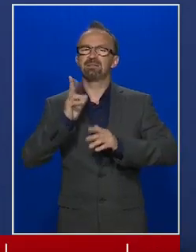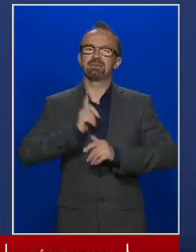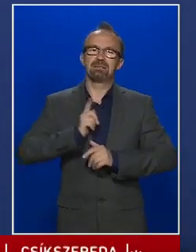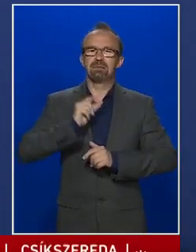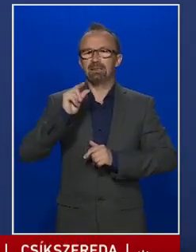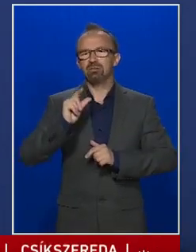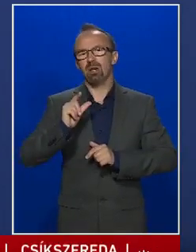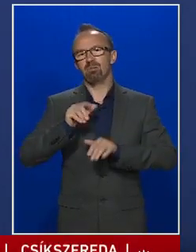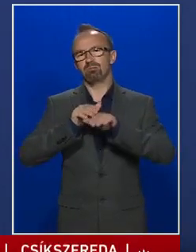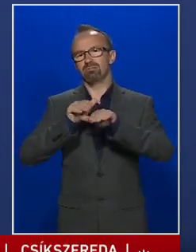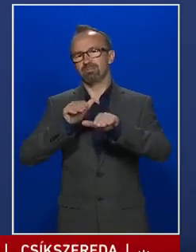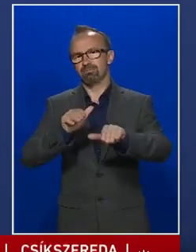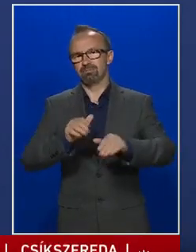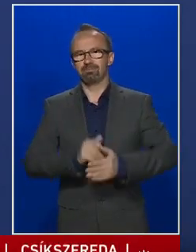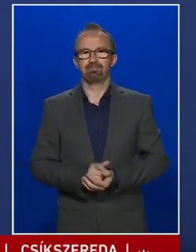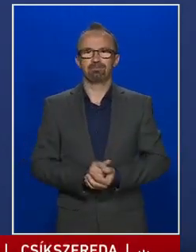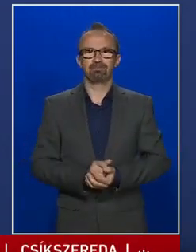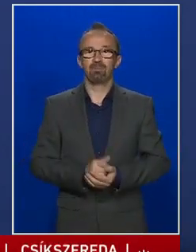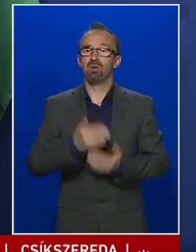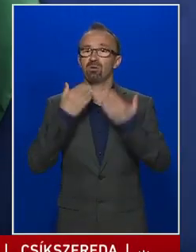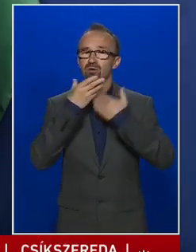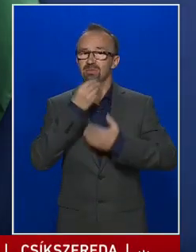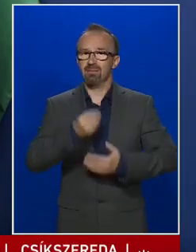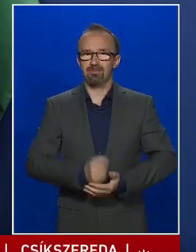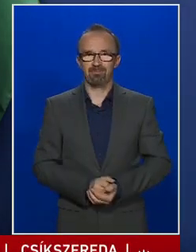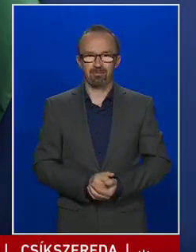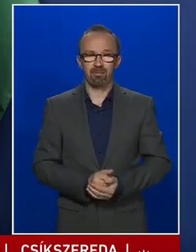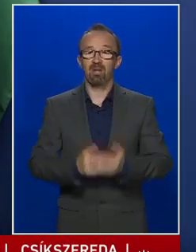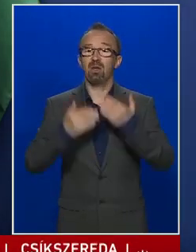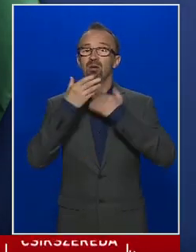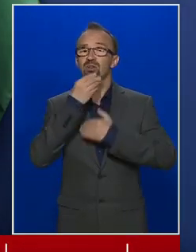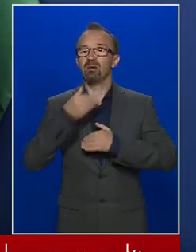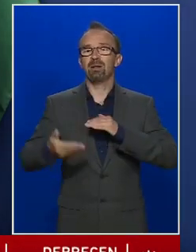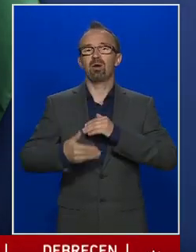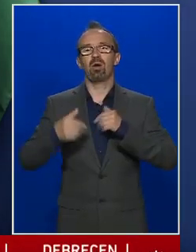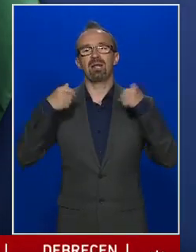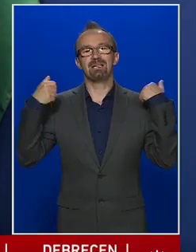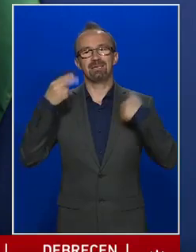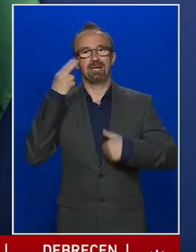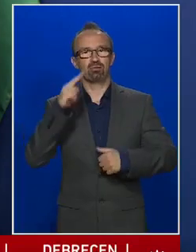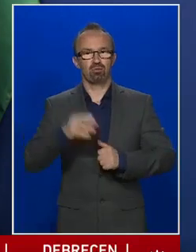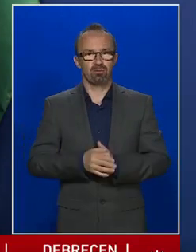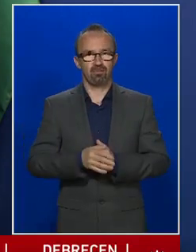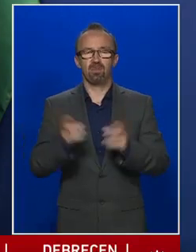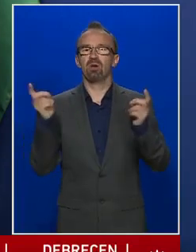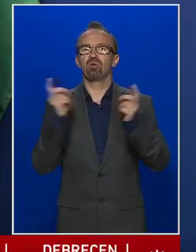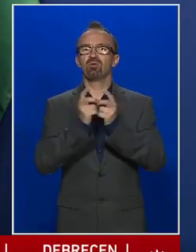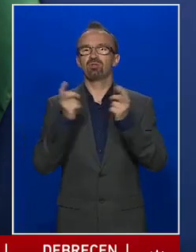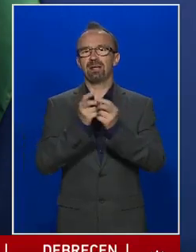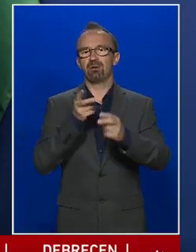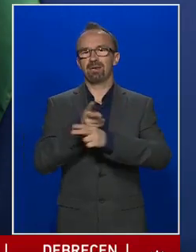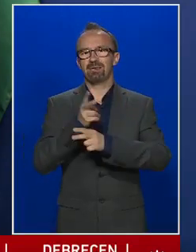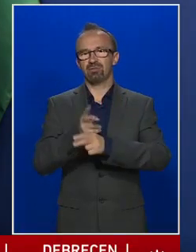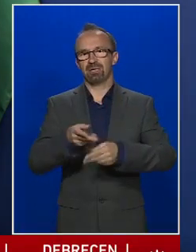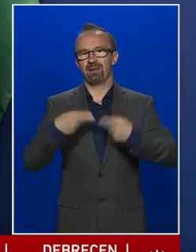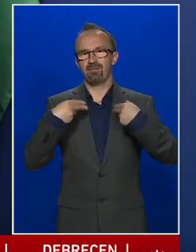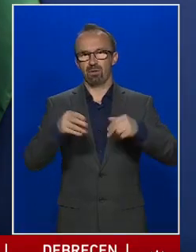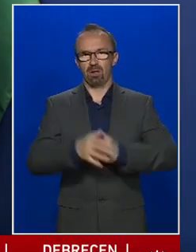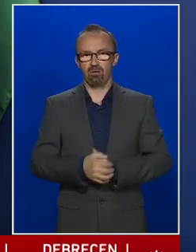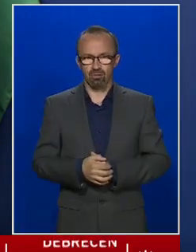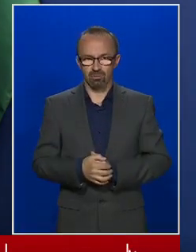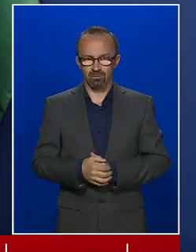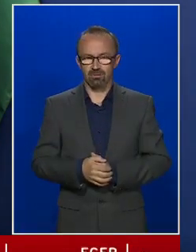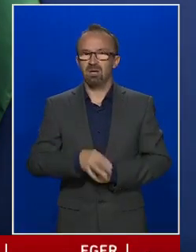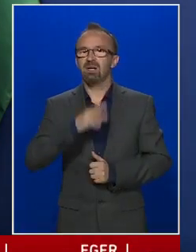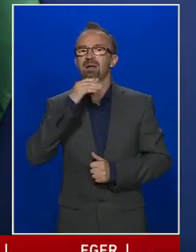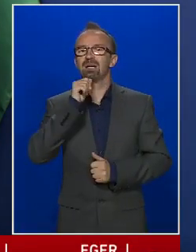kisebb jellegű fennakadásokra. Köszönöm. Köszönöm szépen a Lezredes úr, és az újságírói kérdésekkel folytatjuk. A